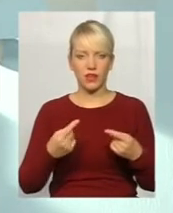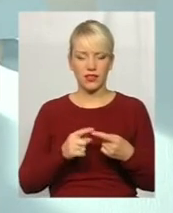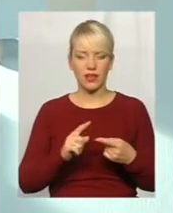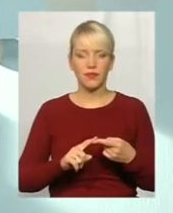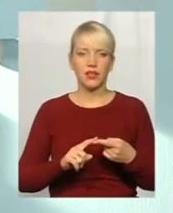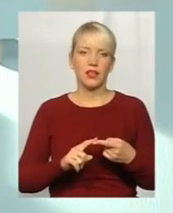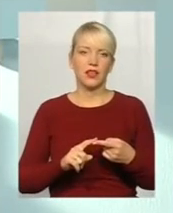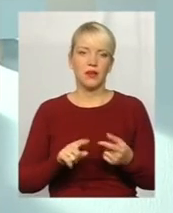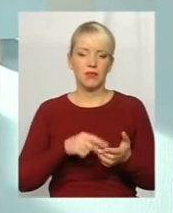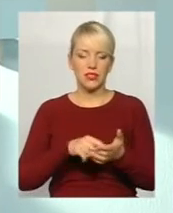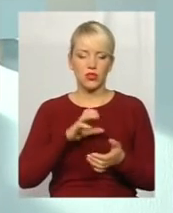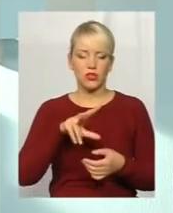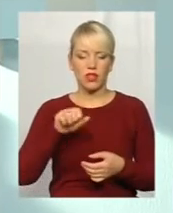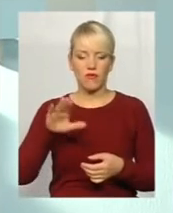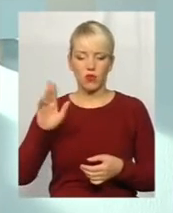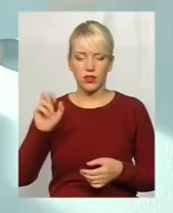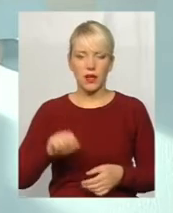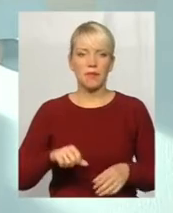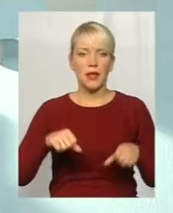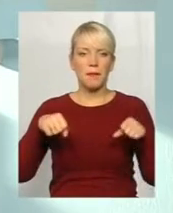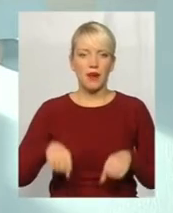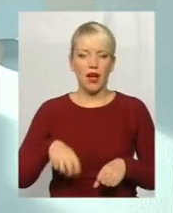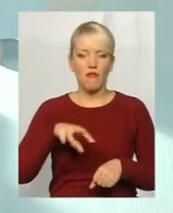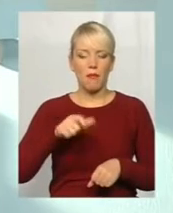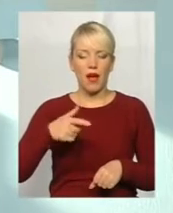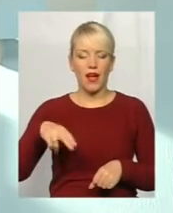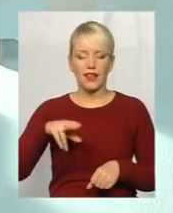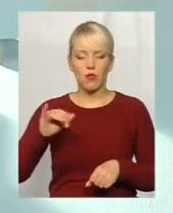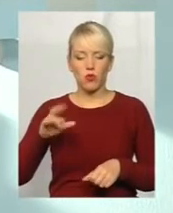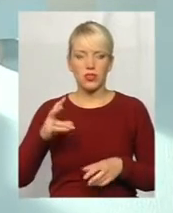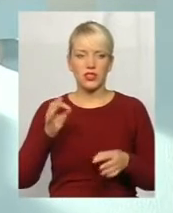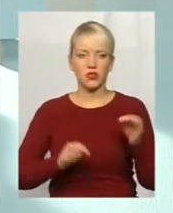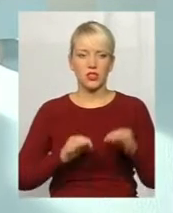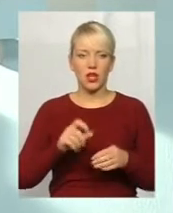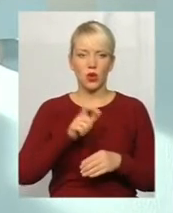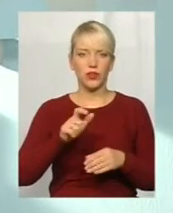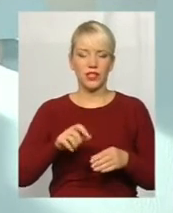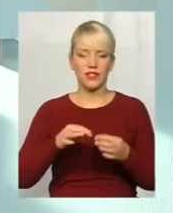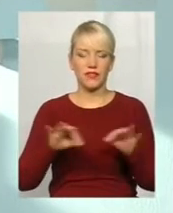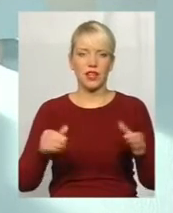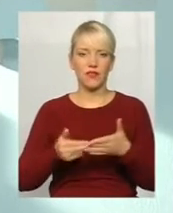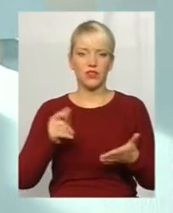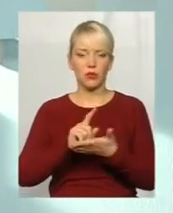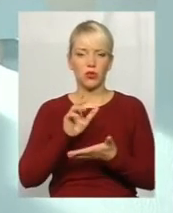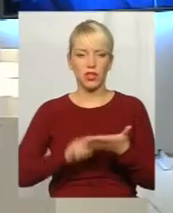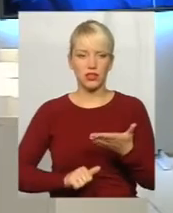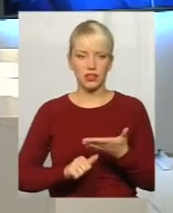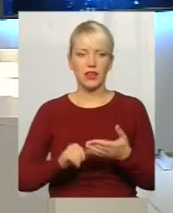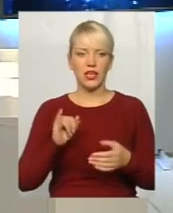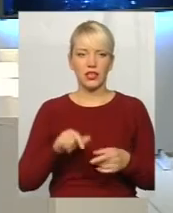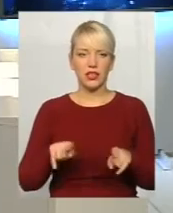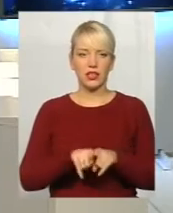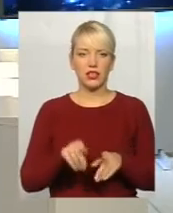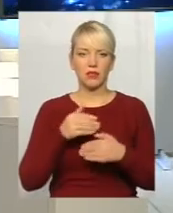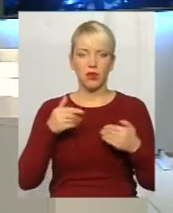судитися. На 20 років людей звільняли від податків. таким чином ми